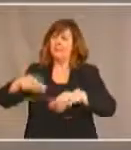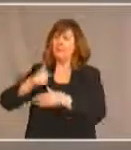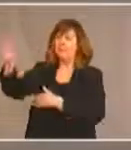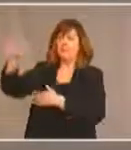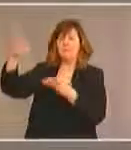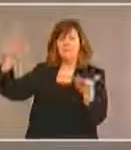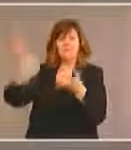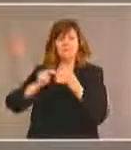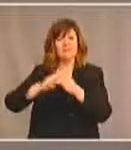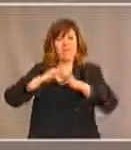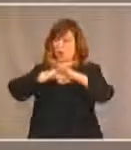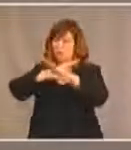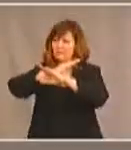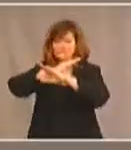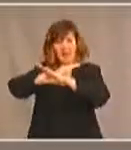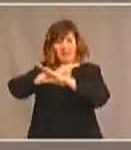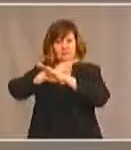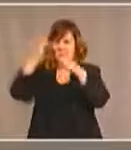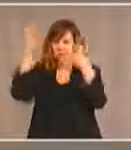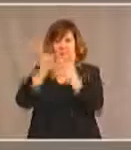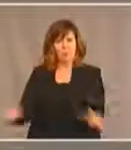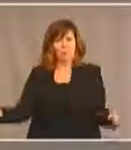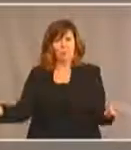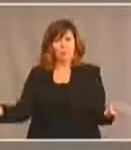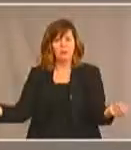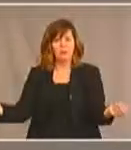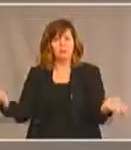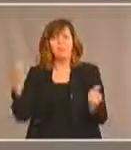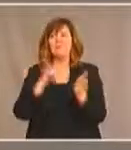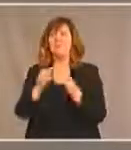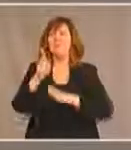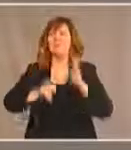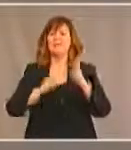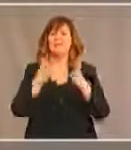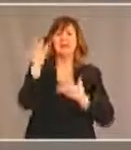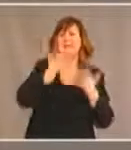disparu bien souvent les gens s'inquiètent sont préoccupés